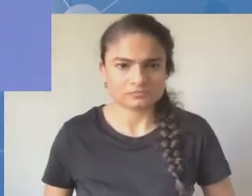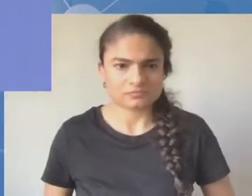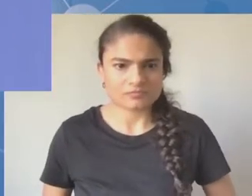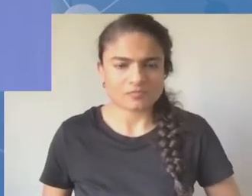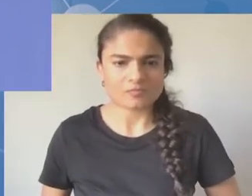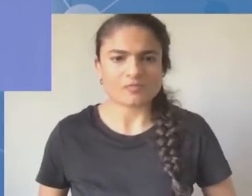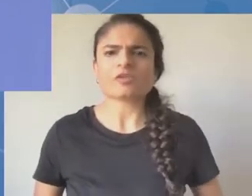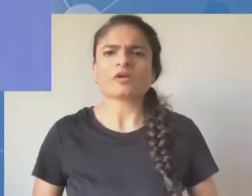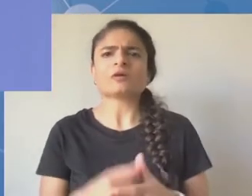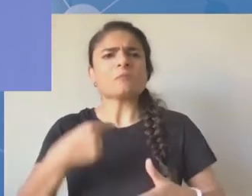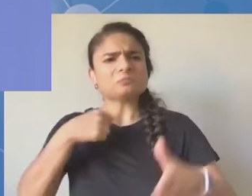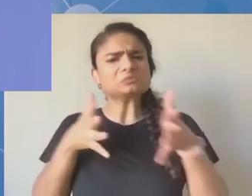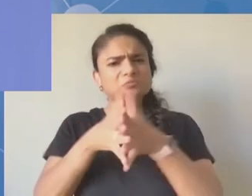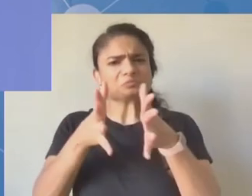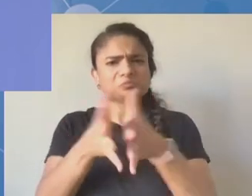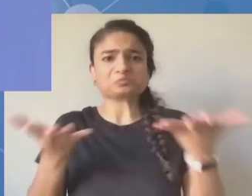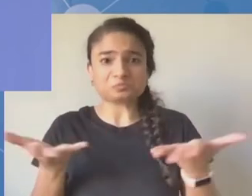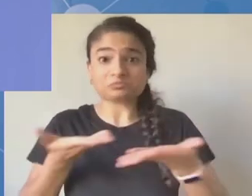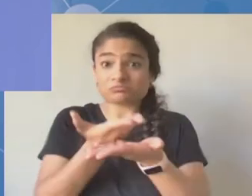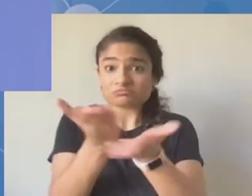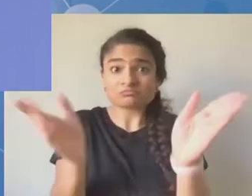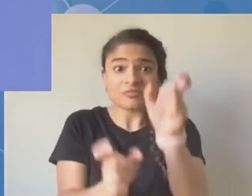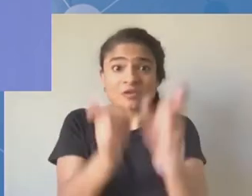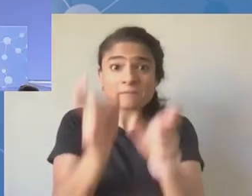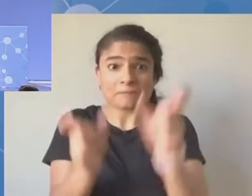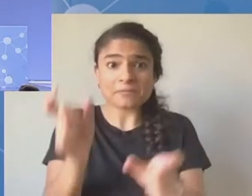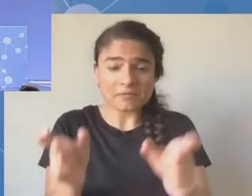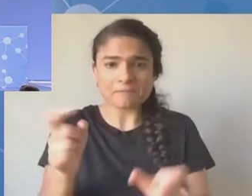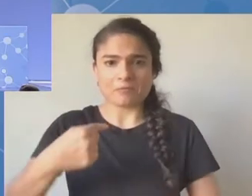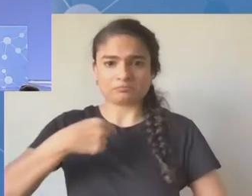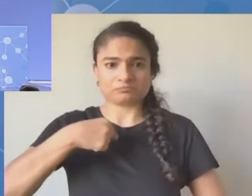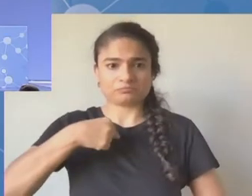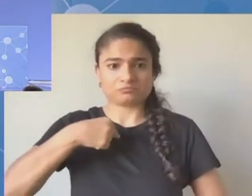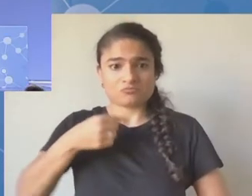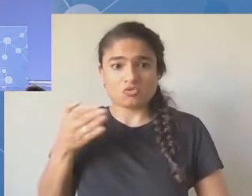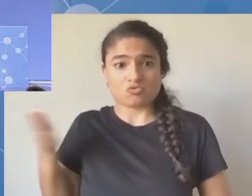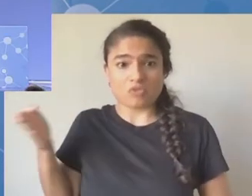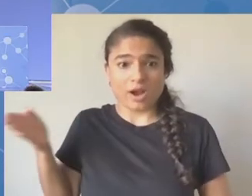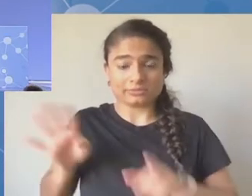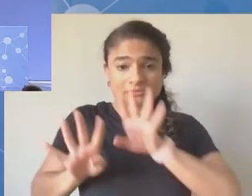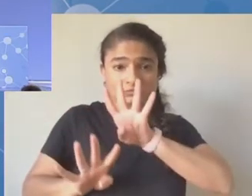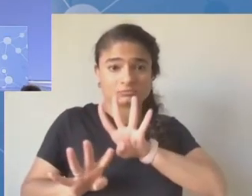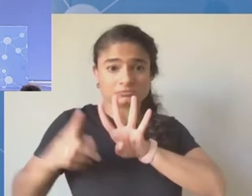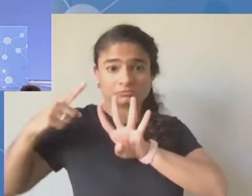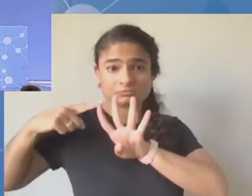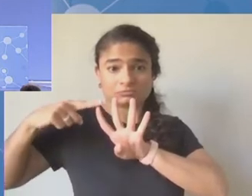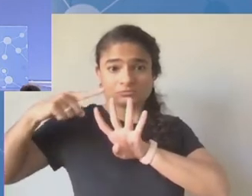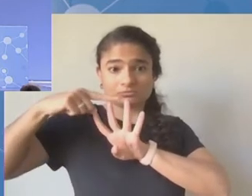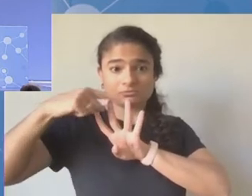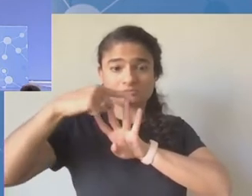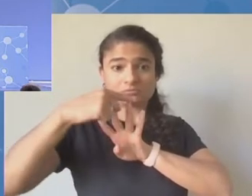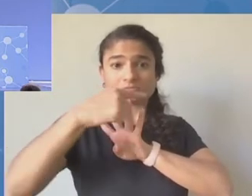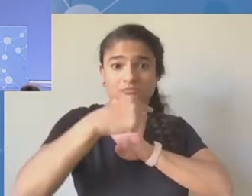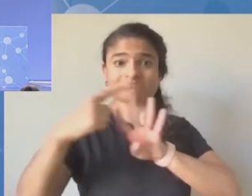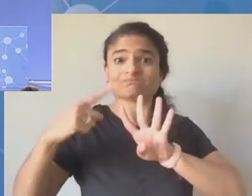pani Henriette Esterheisen. Dziękuję bardzo za przedstawienie mnie. Mam nadzieję, że ta sesja będzie bardzo